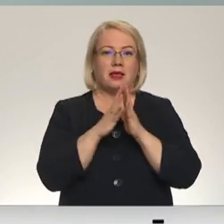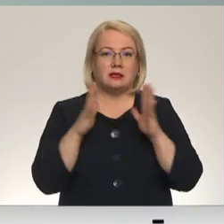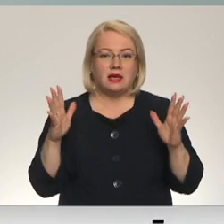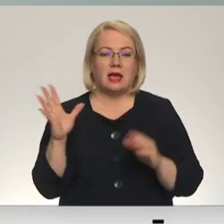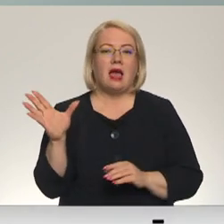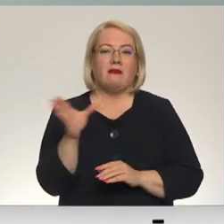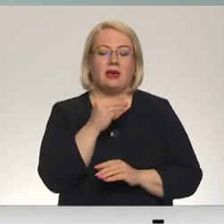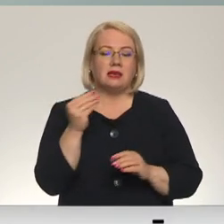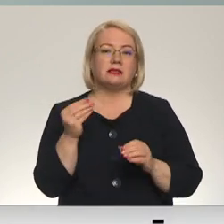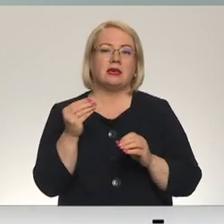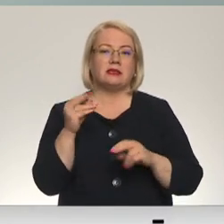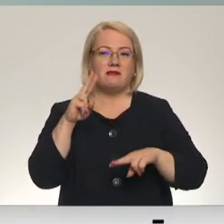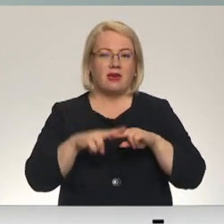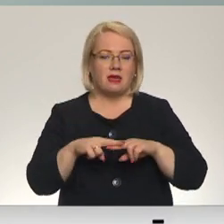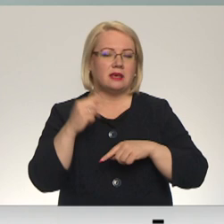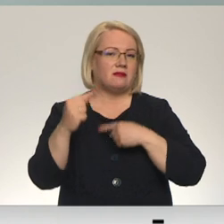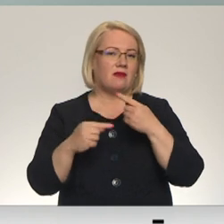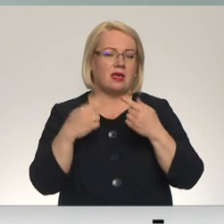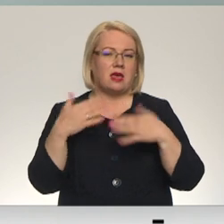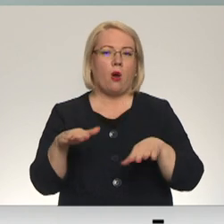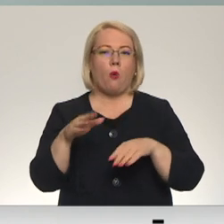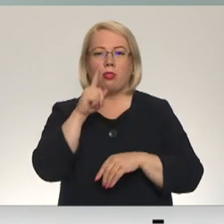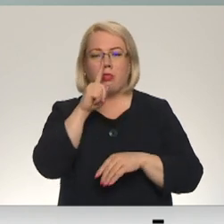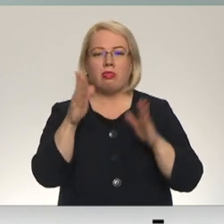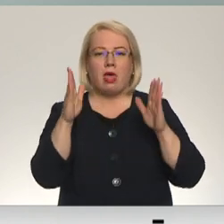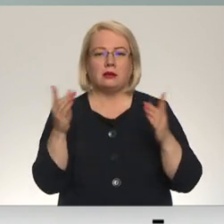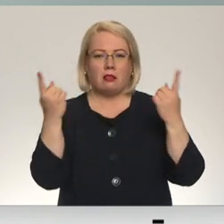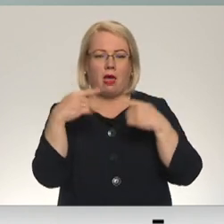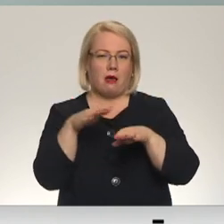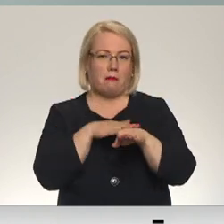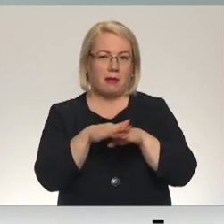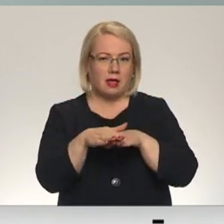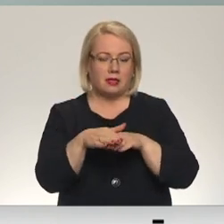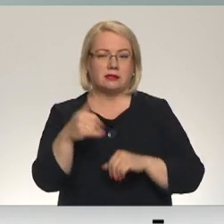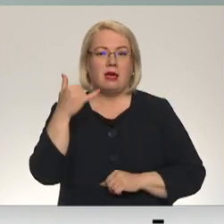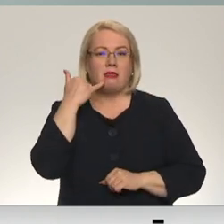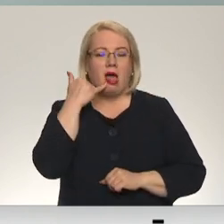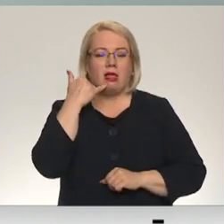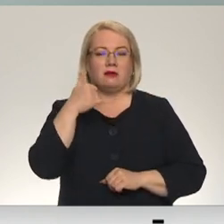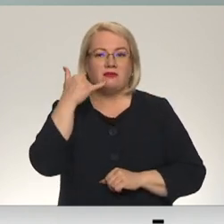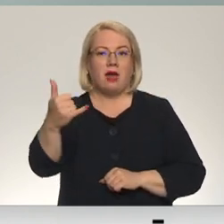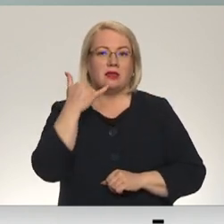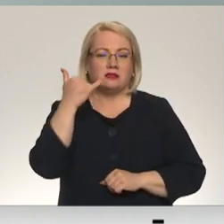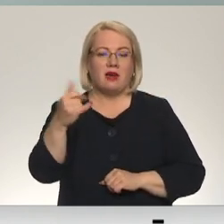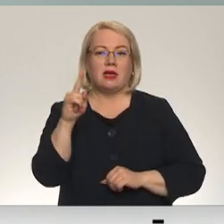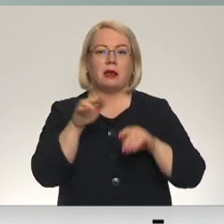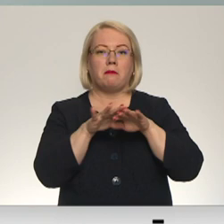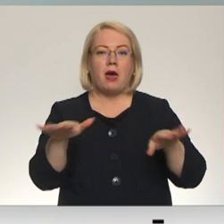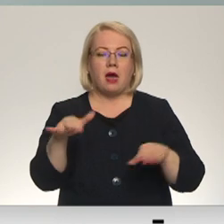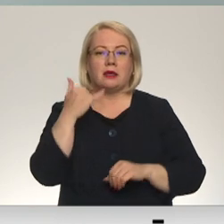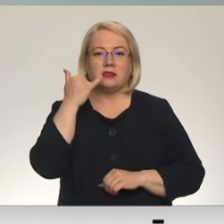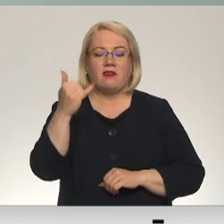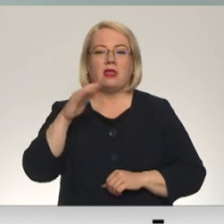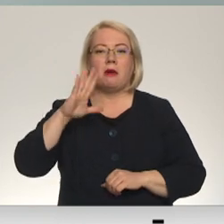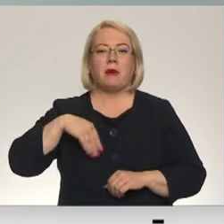vakances principā mums aiztildās jau nedēļas laikā. Telefons ir karsts, ir jau mums bērni, kas zvana jau pēc